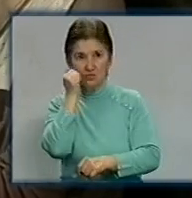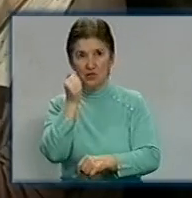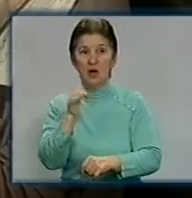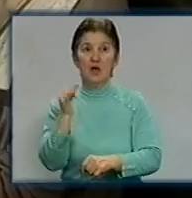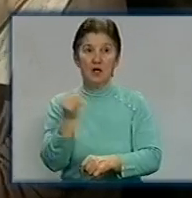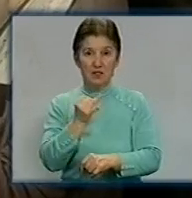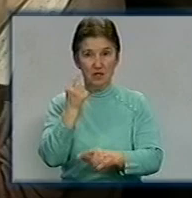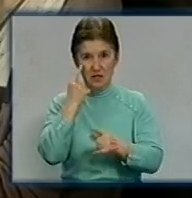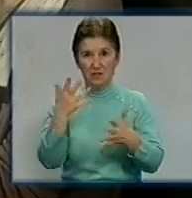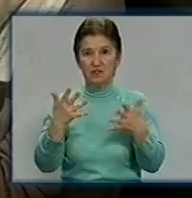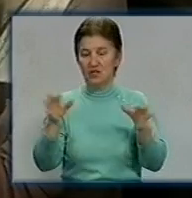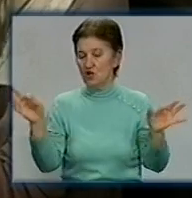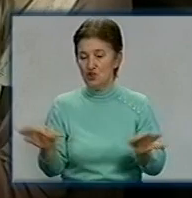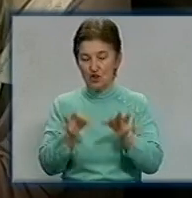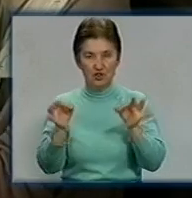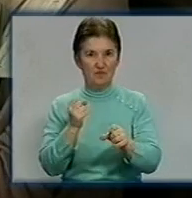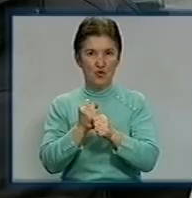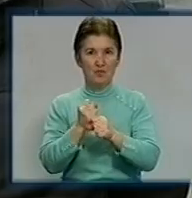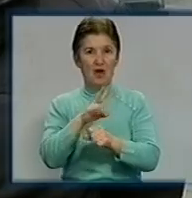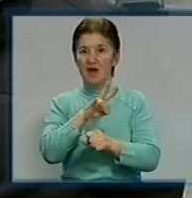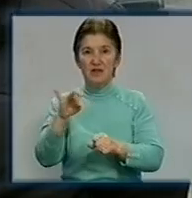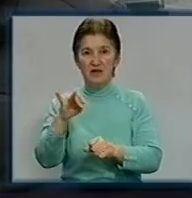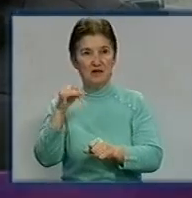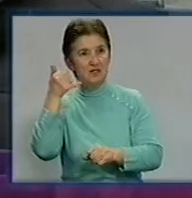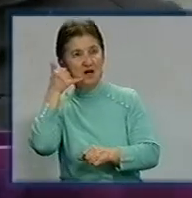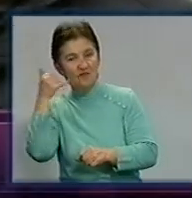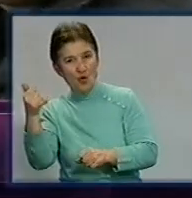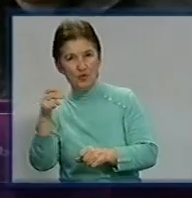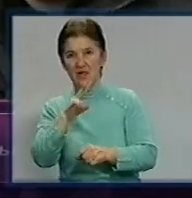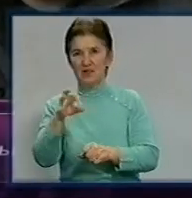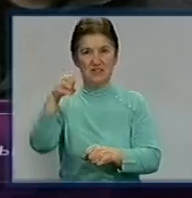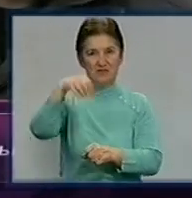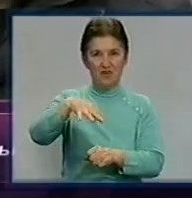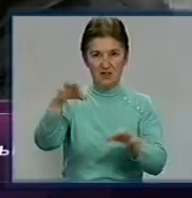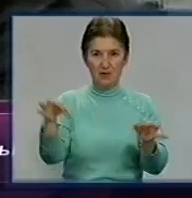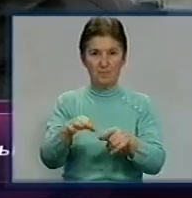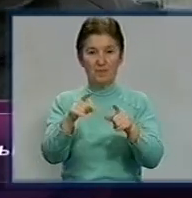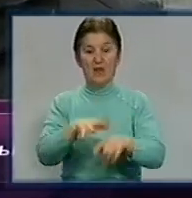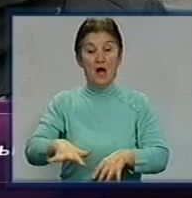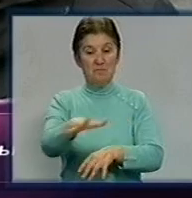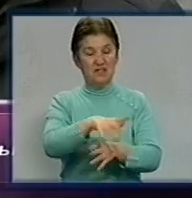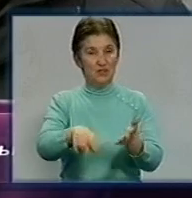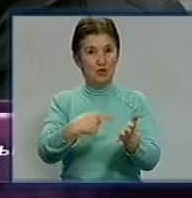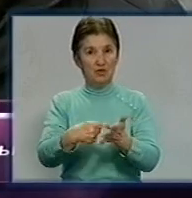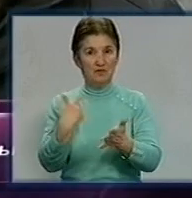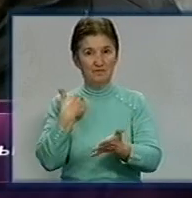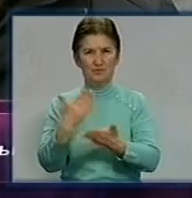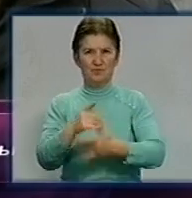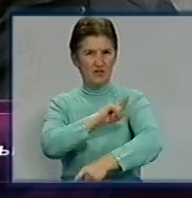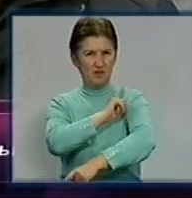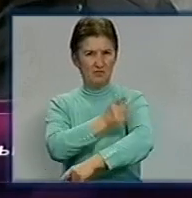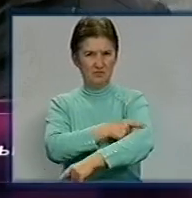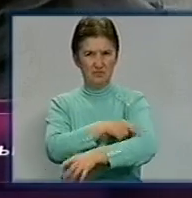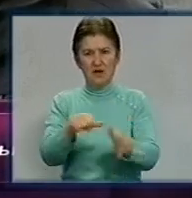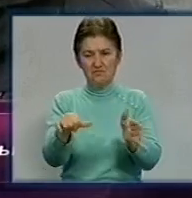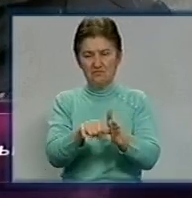звісно, нічого не працює, ні світ, ні телефон. Територія ТЕЦ міста Кірвограда – це територія, яка має велику інтенційність кабельних мереж.